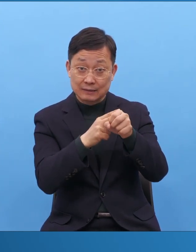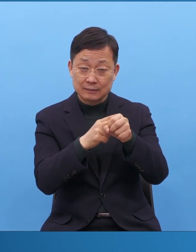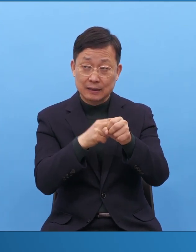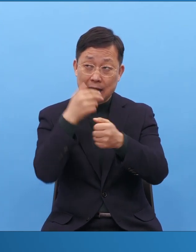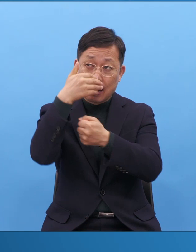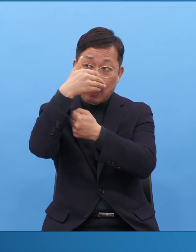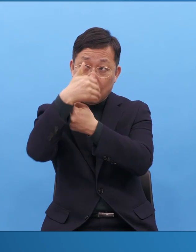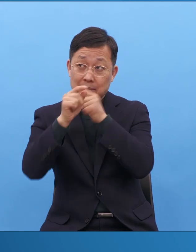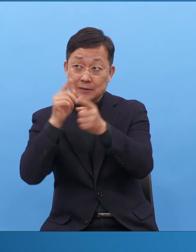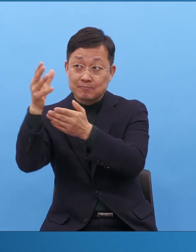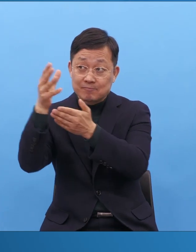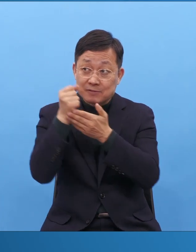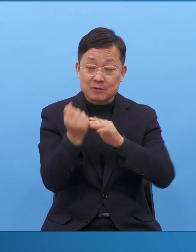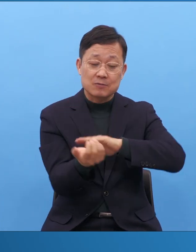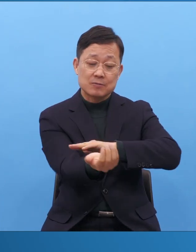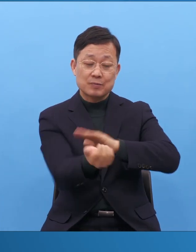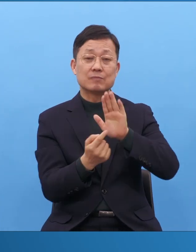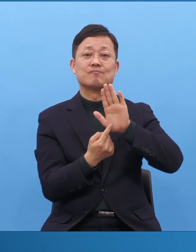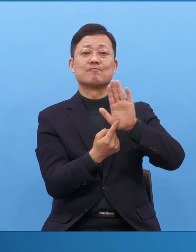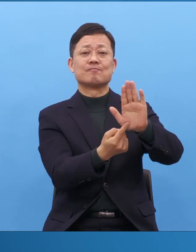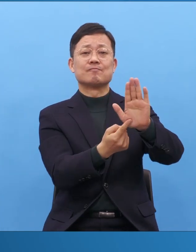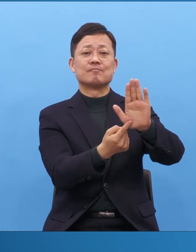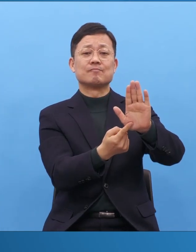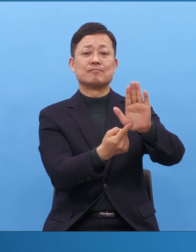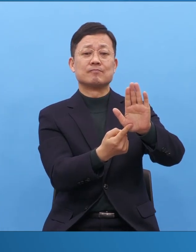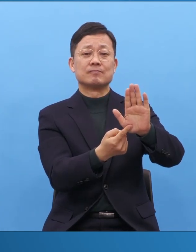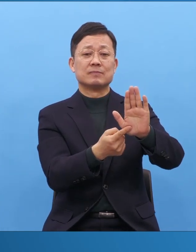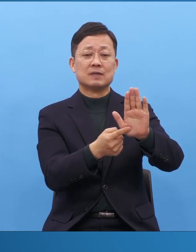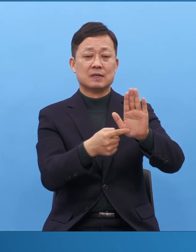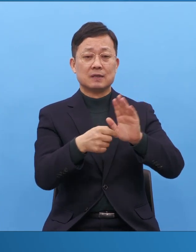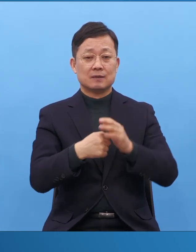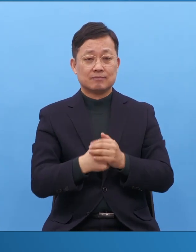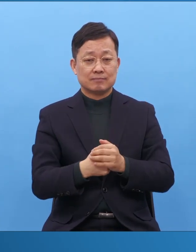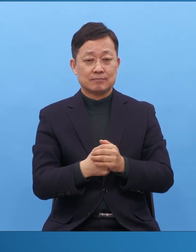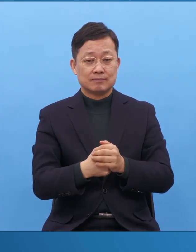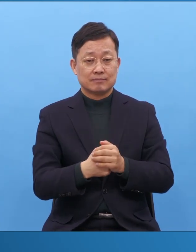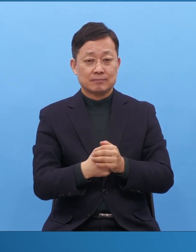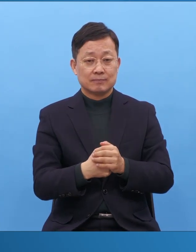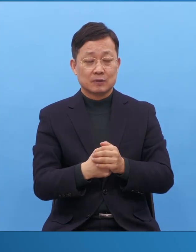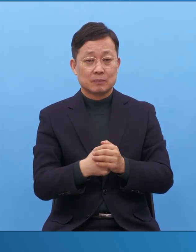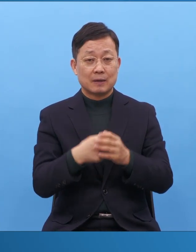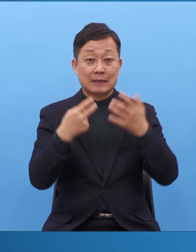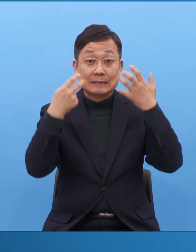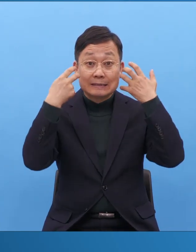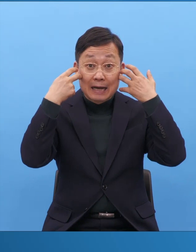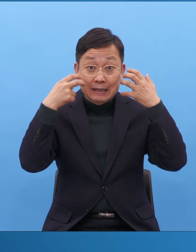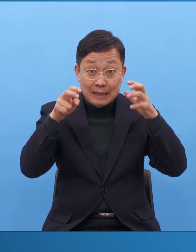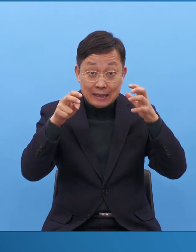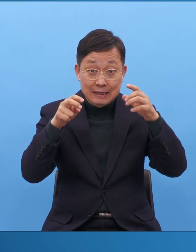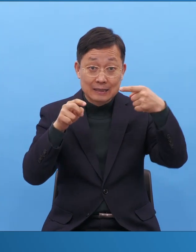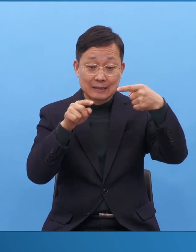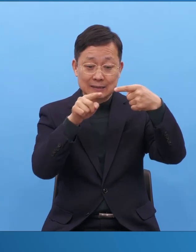이것을 붙잡고 결단을 내렸다. 이것이 플랫폼이 된 겁니다.